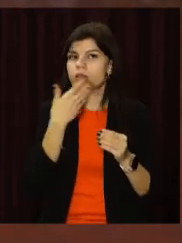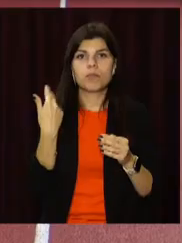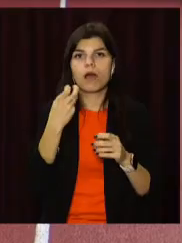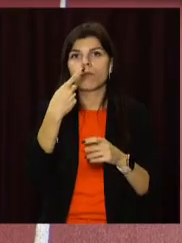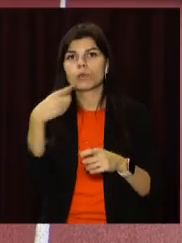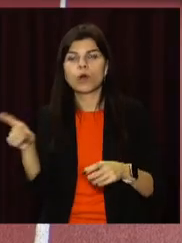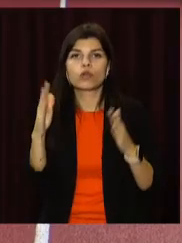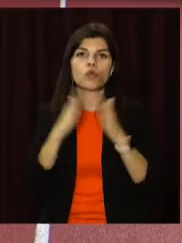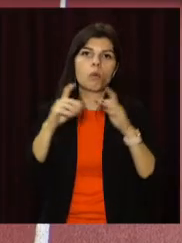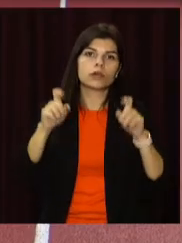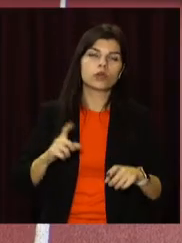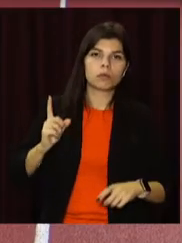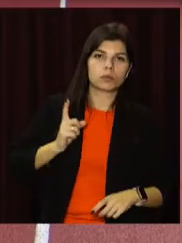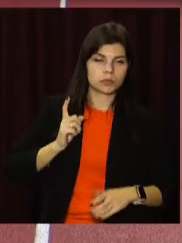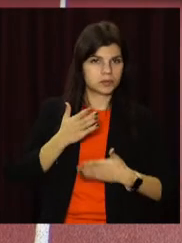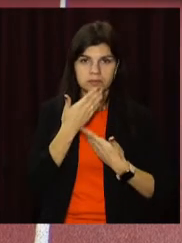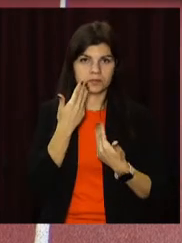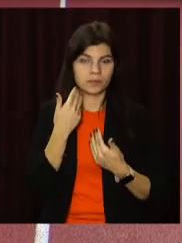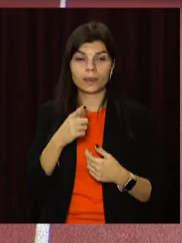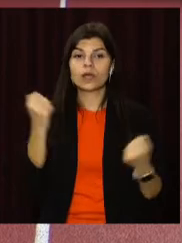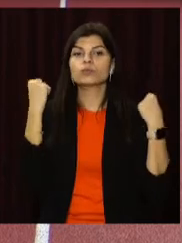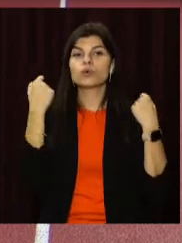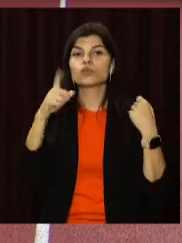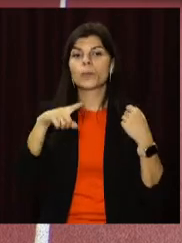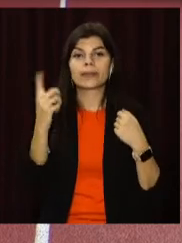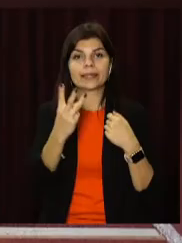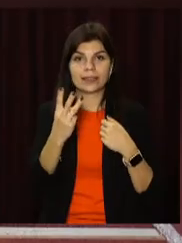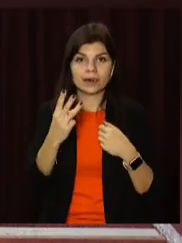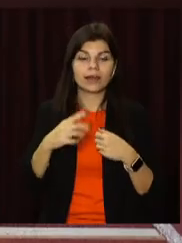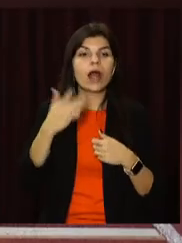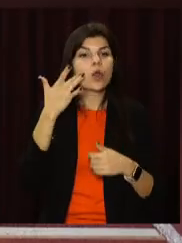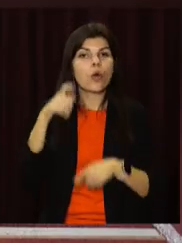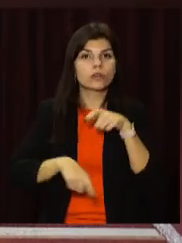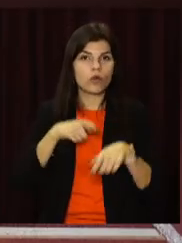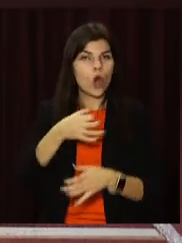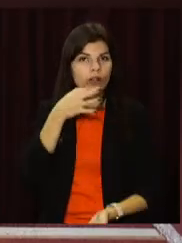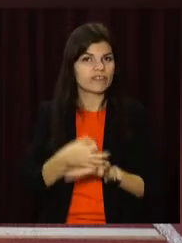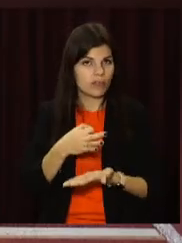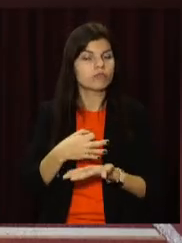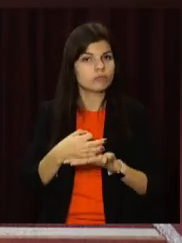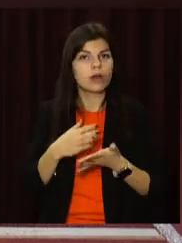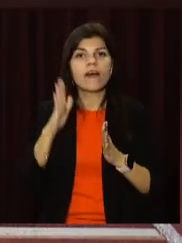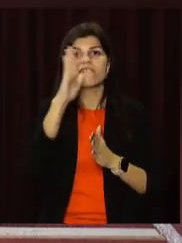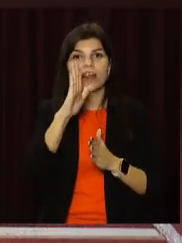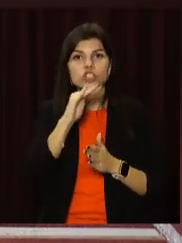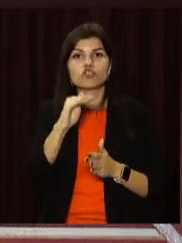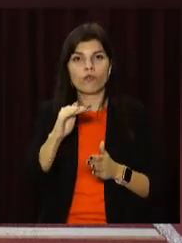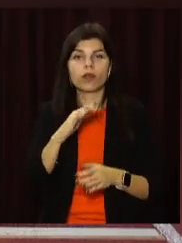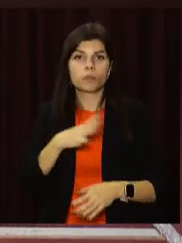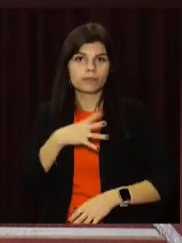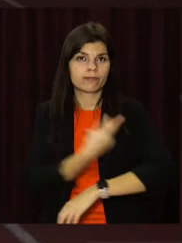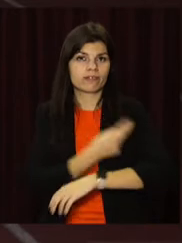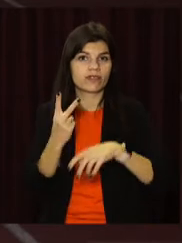процесу. До імунізації в Дніпровській спортивній школі номер 3 з легкої атлетики підійшли відповідально. Протягом вересня і жовтня двічі